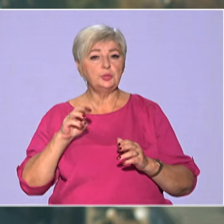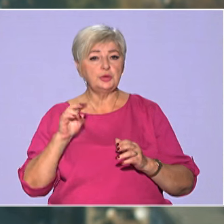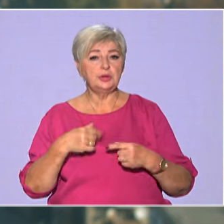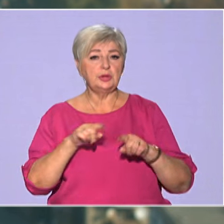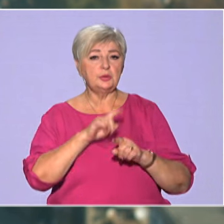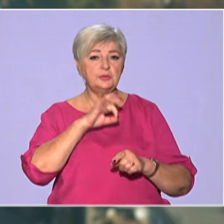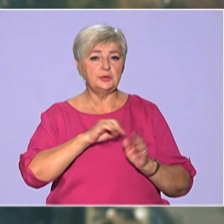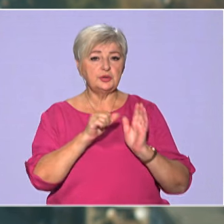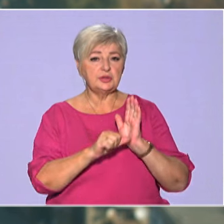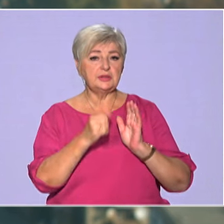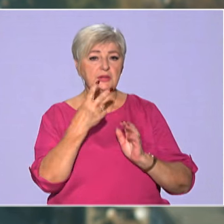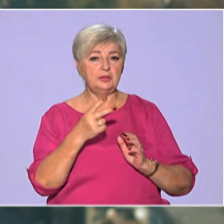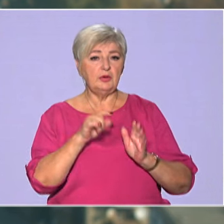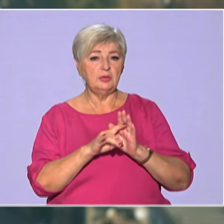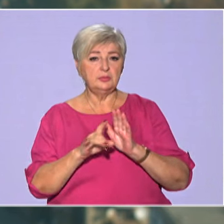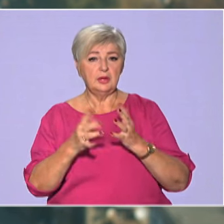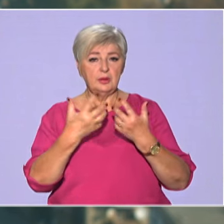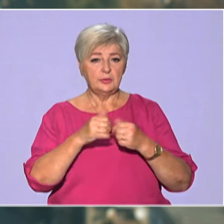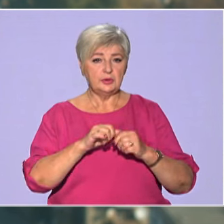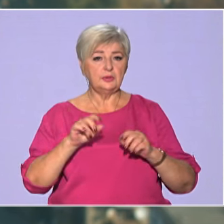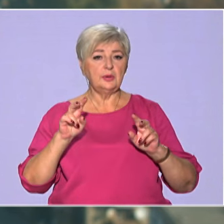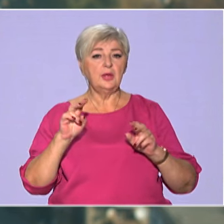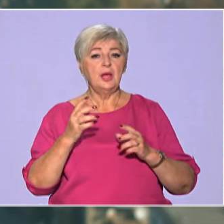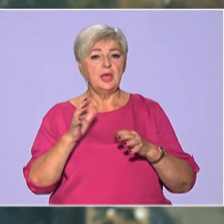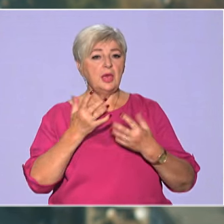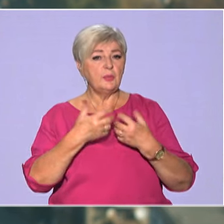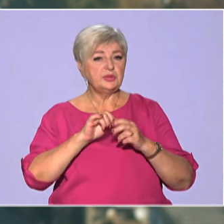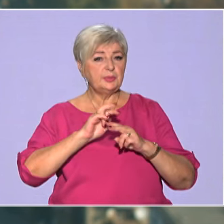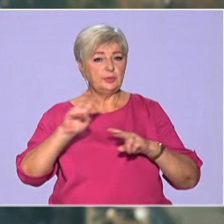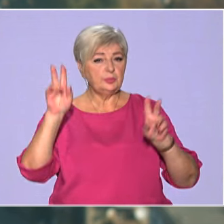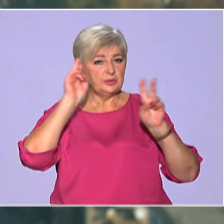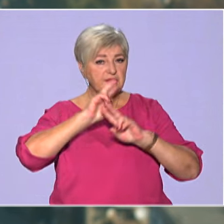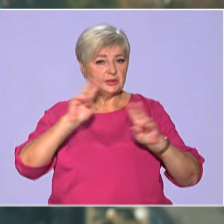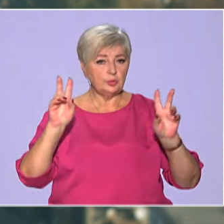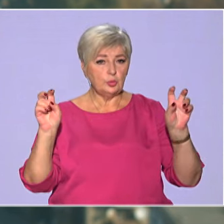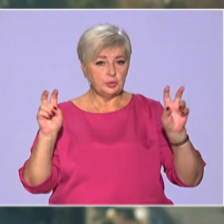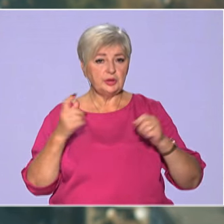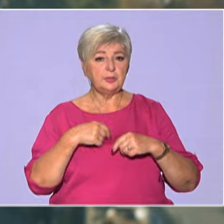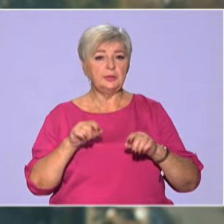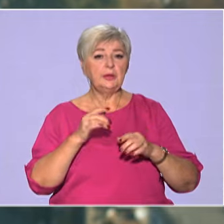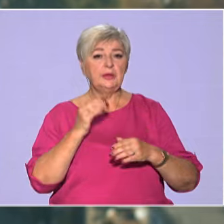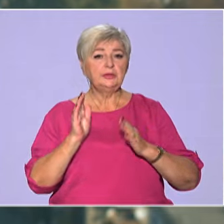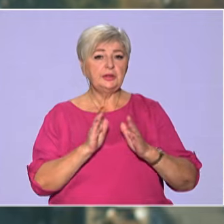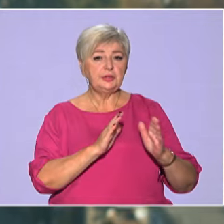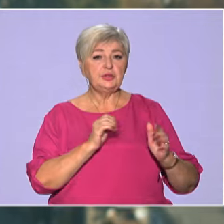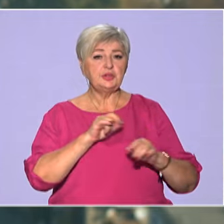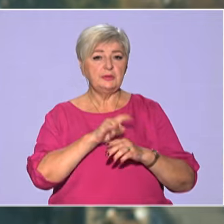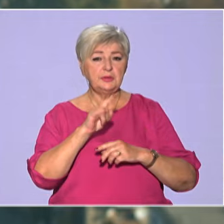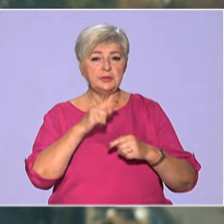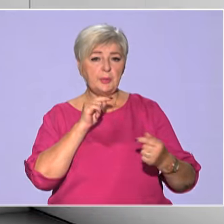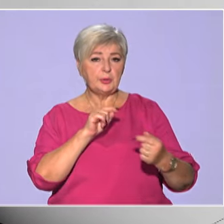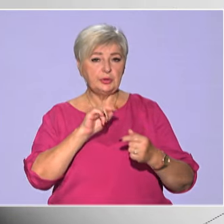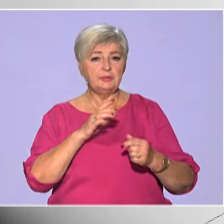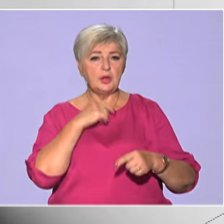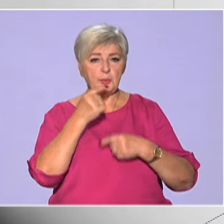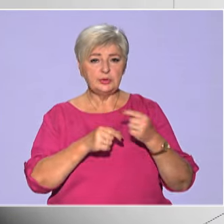62 ударних безпілотники типу «Шахет» та безпілотники невстановленого типу. Тактична авіація противника постійно завдає